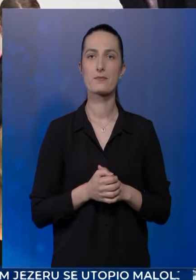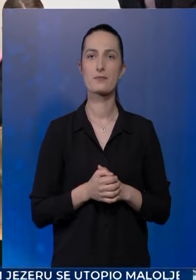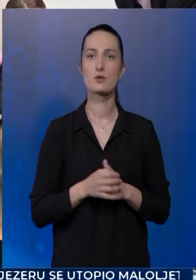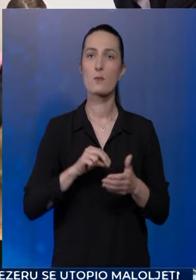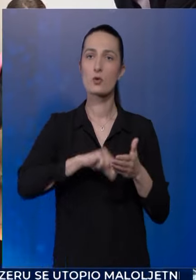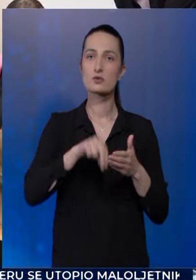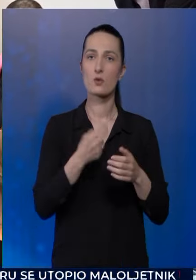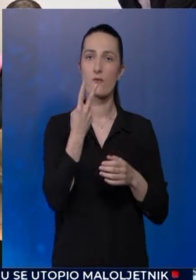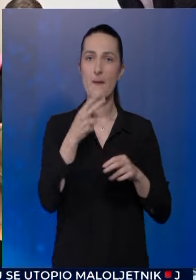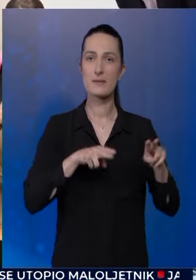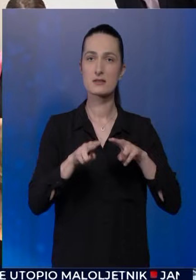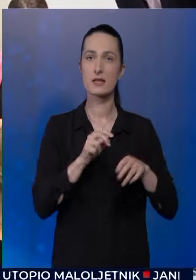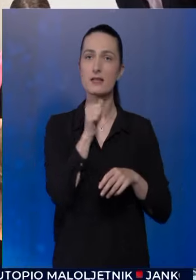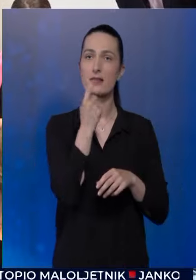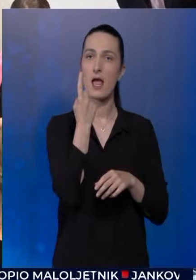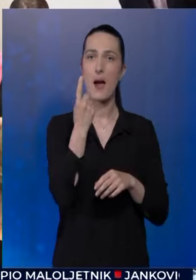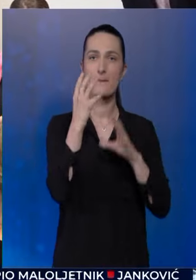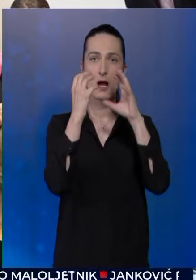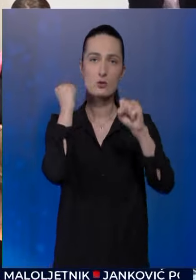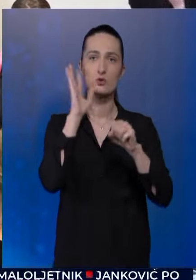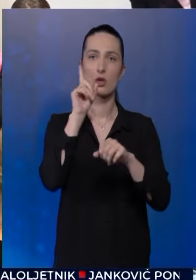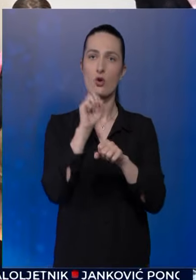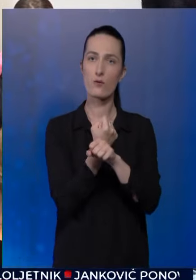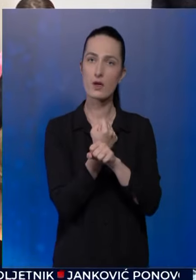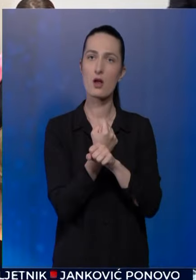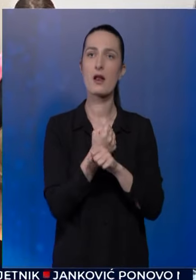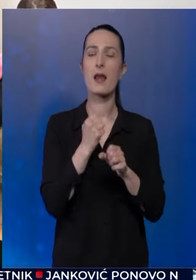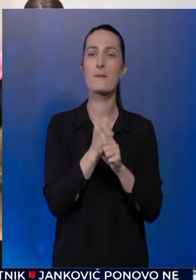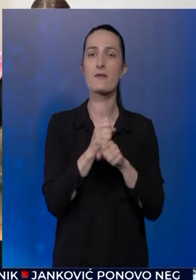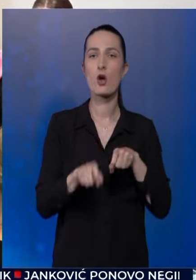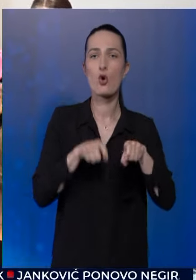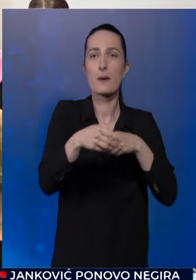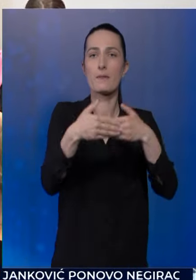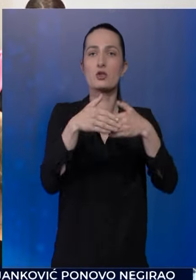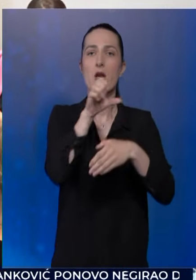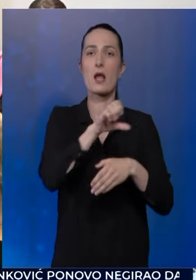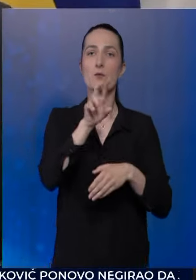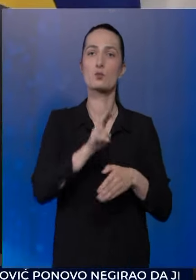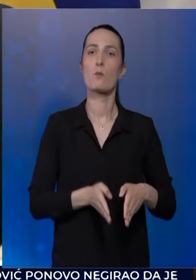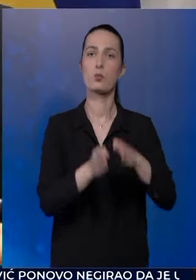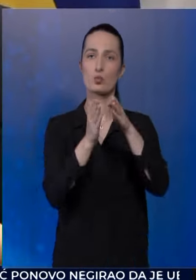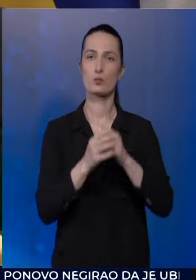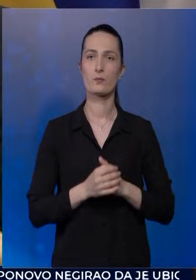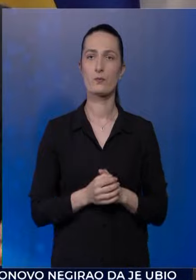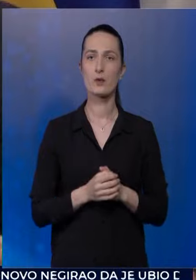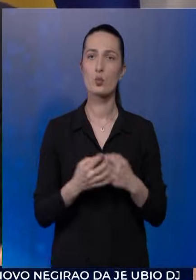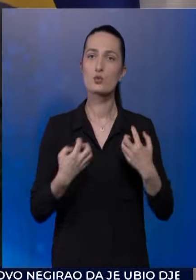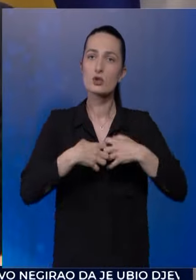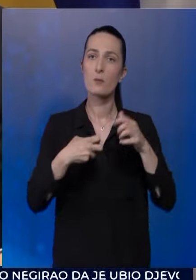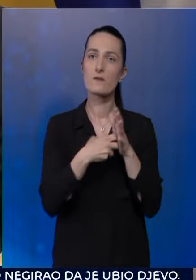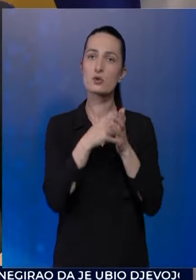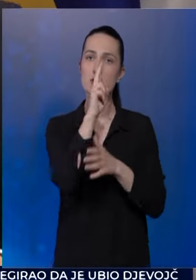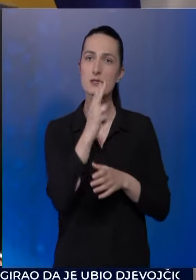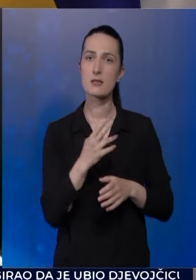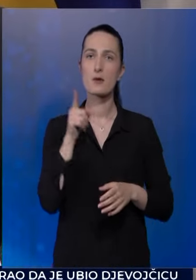Potpisom dva ministra i jedne ambasadorice, Bosna i Hercegovina napravla je korak bliže ka evropskom putu. U sklađivanje viznog